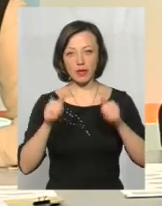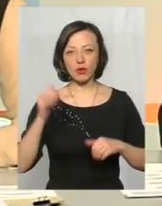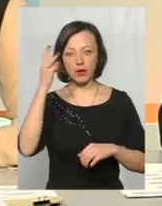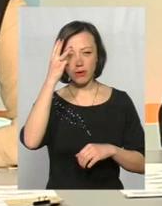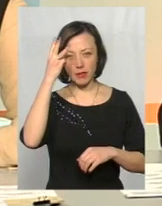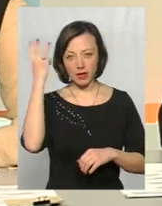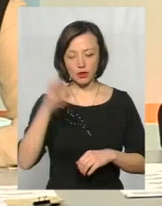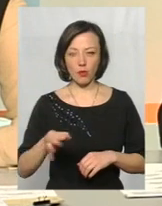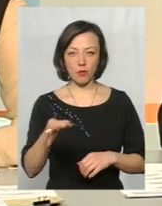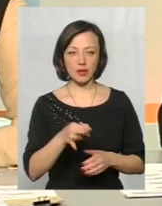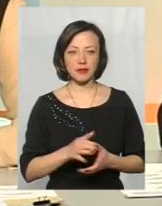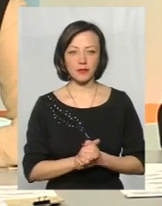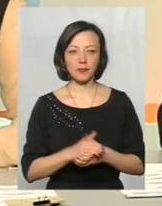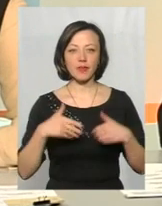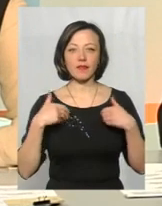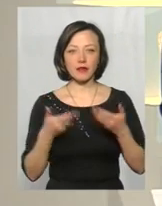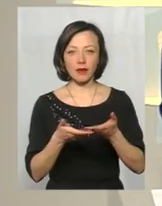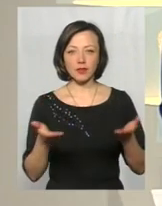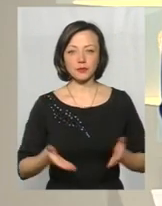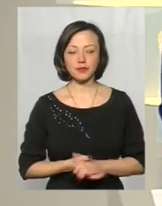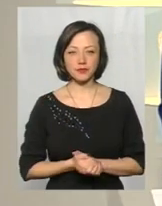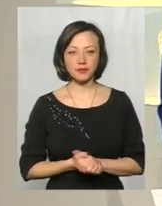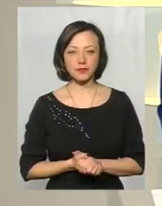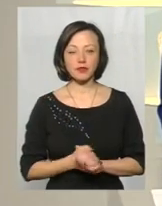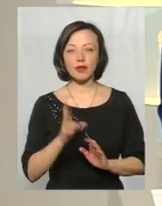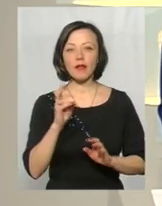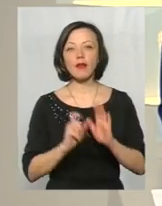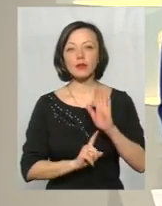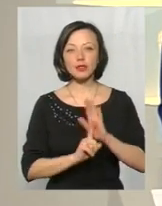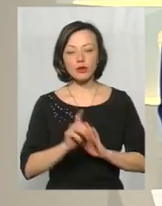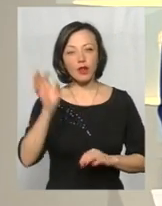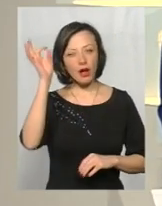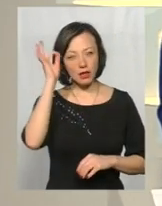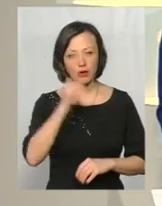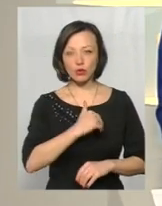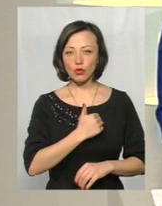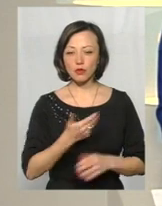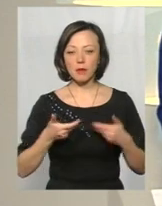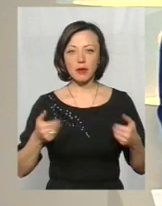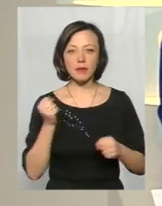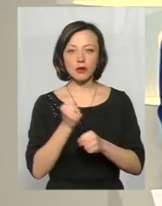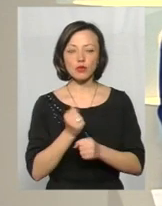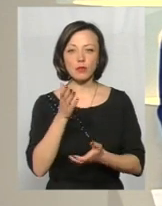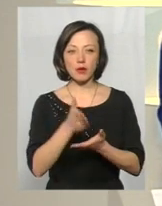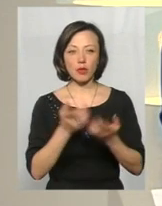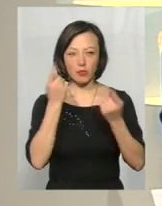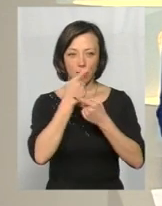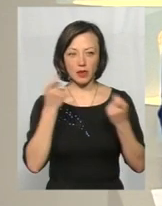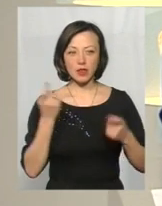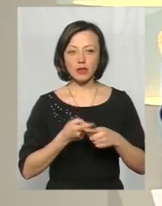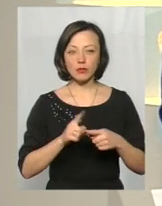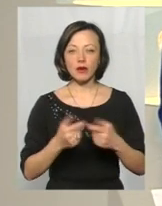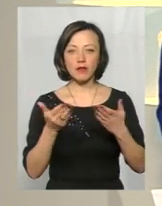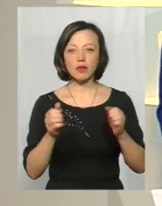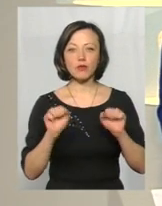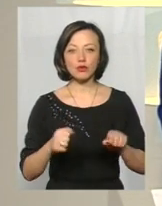області. Вітаю, шановні країни. На початок я хочу нагадати нашим телеглядачам, що ми працюємо у прямому ефірі, тому і